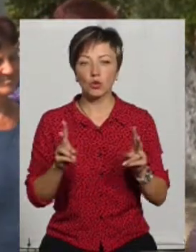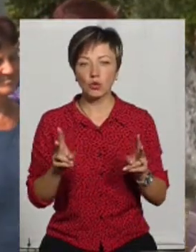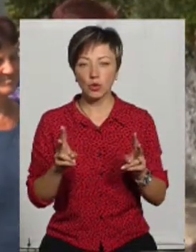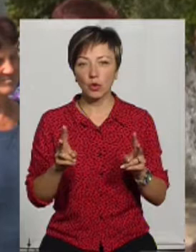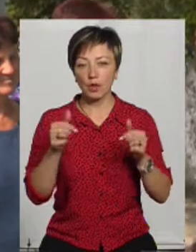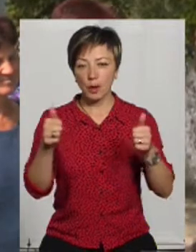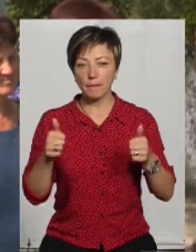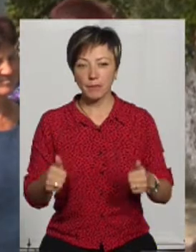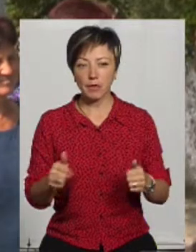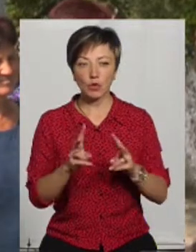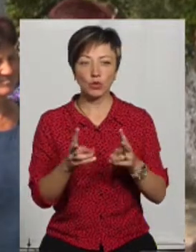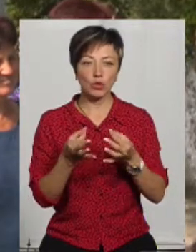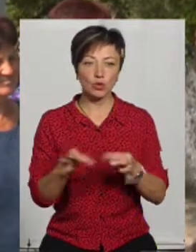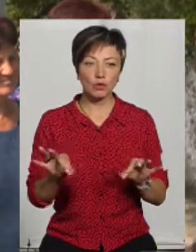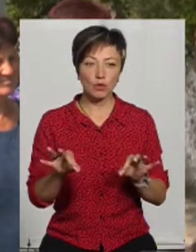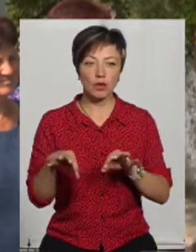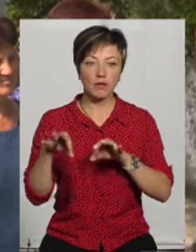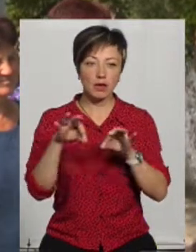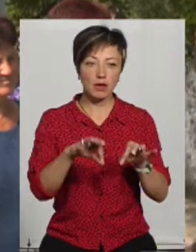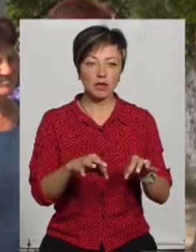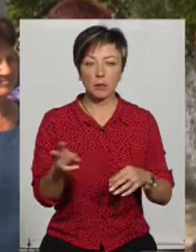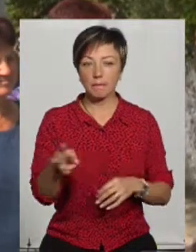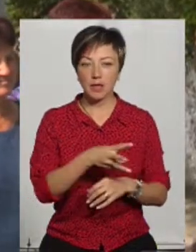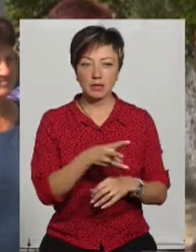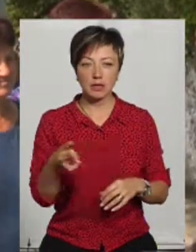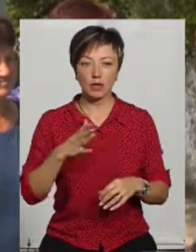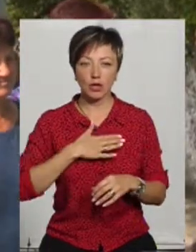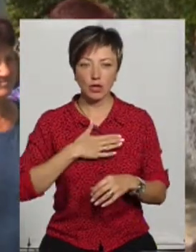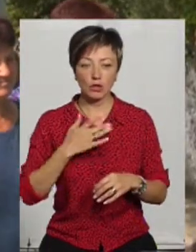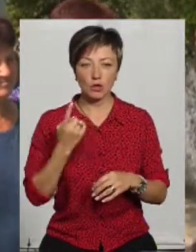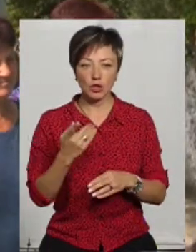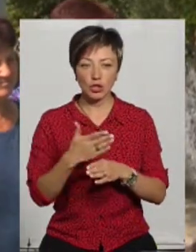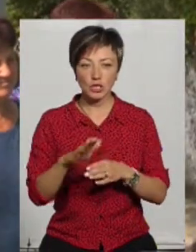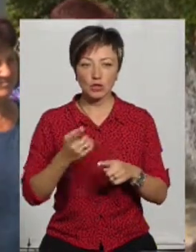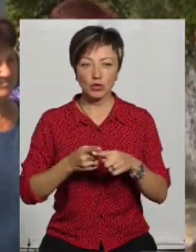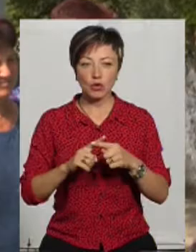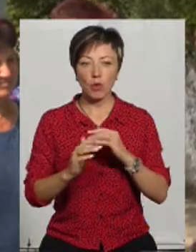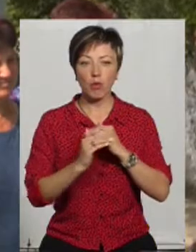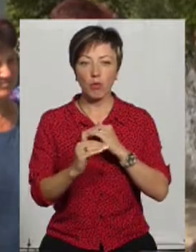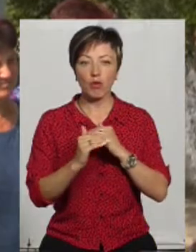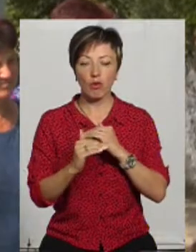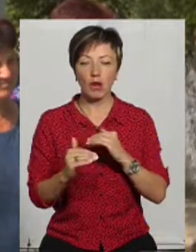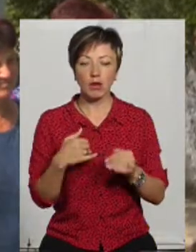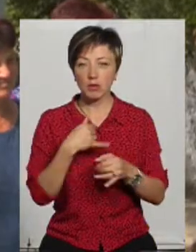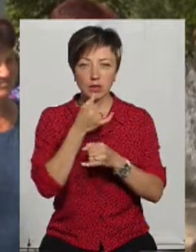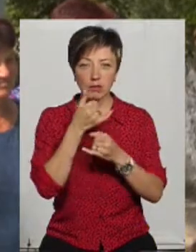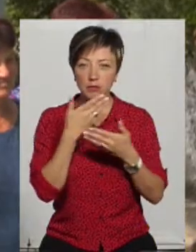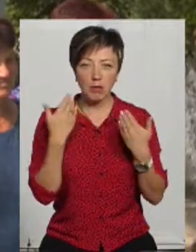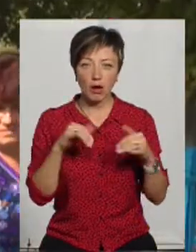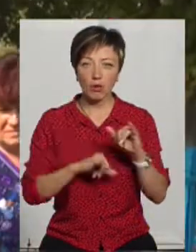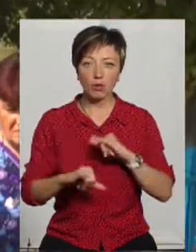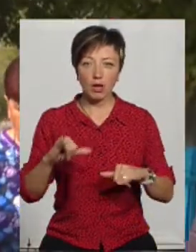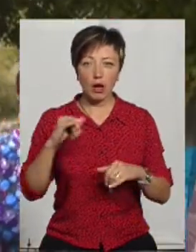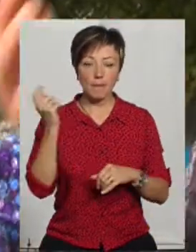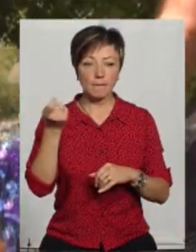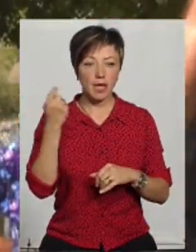табличок, хто їм розрішив туди їхати, бризкати. Наш один кусочок цього поля, і ми не маємо, де пасти вже.